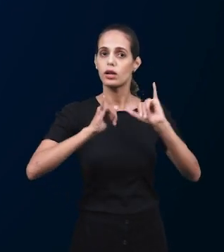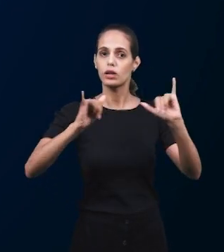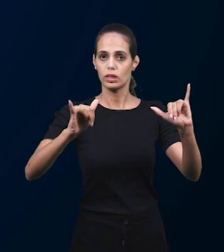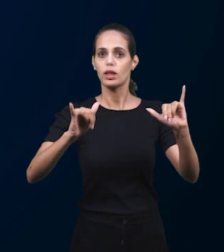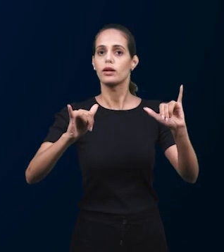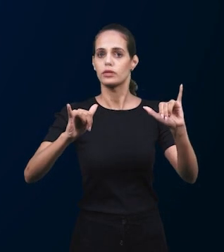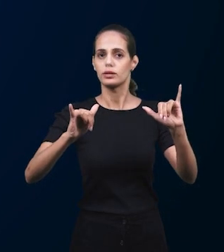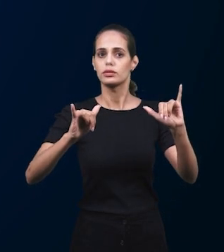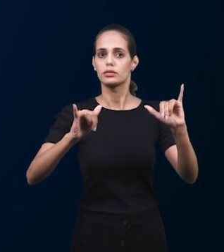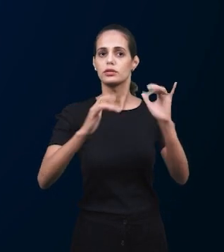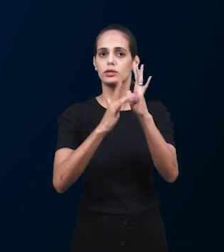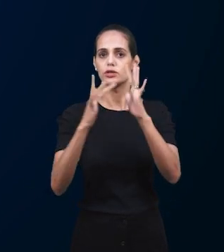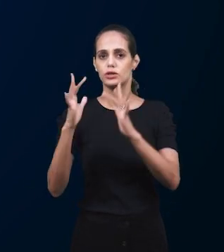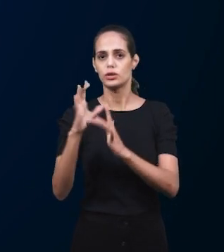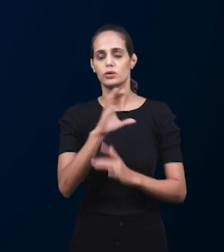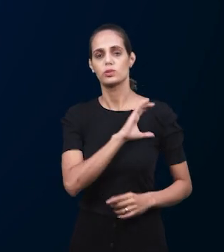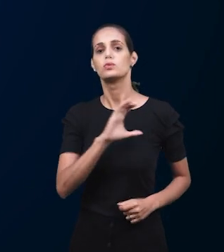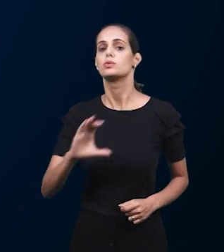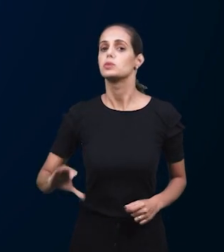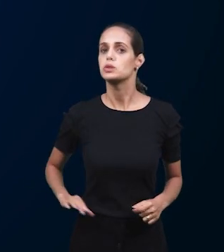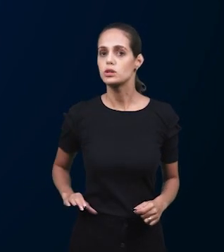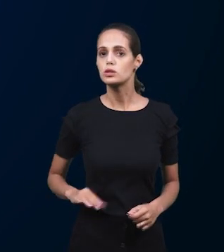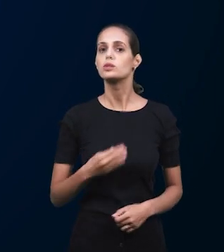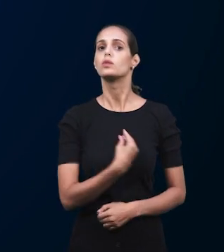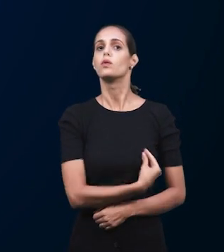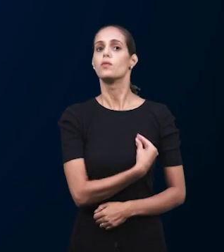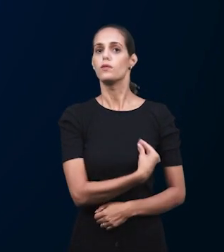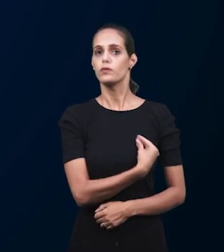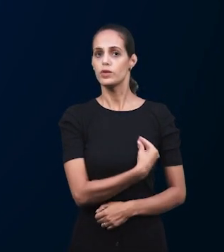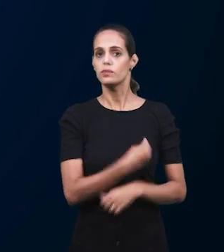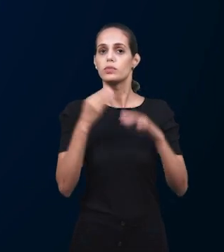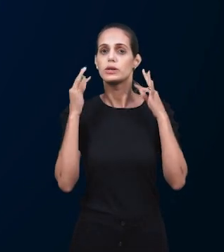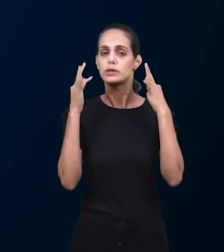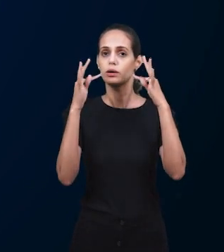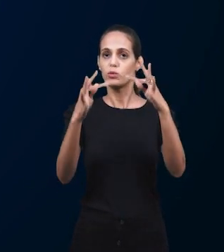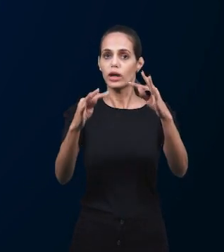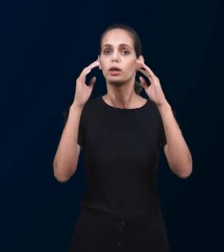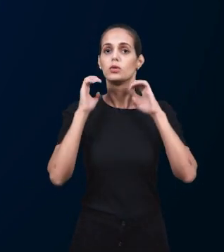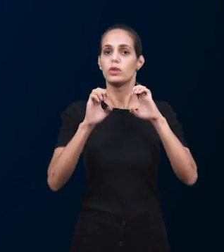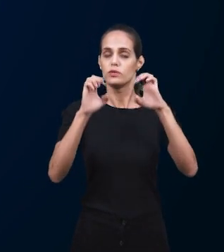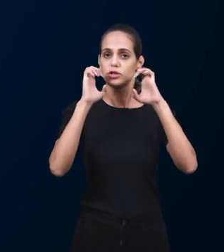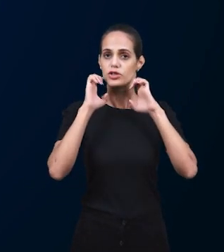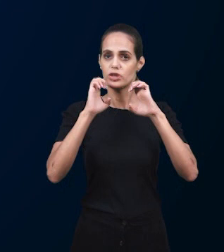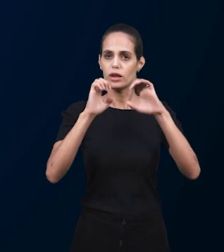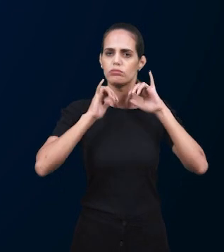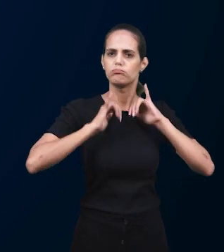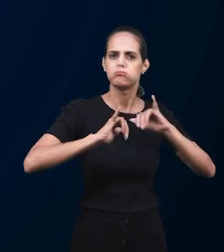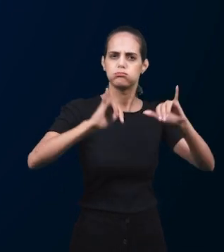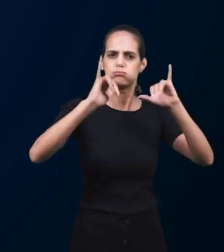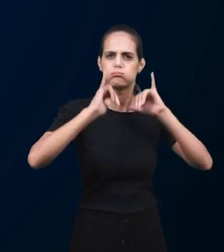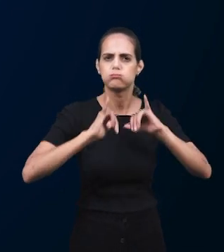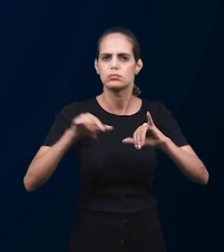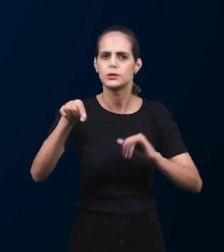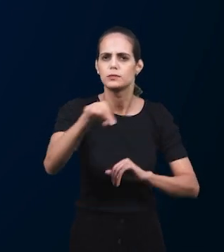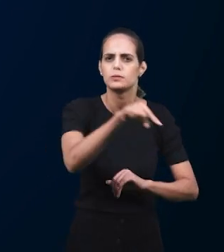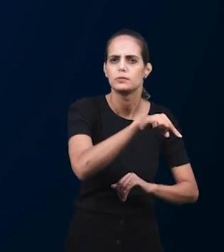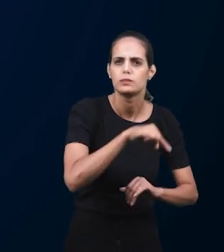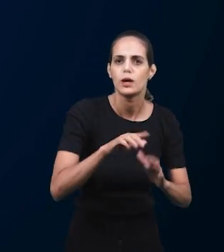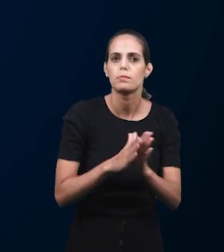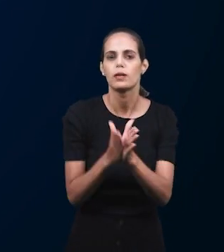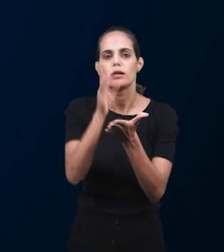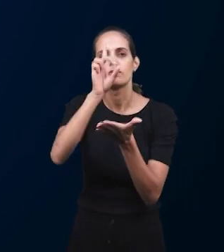то это очень даже хорошее служение, потому что один на один